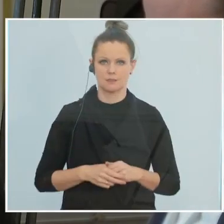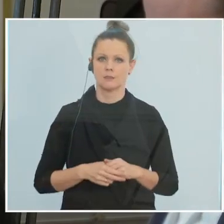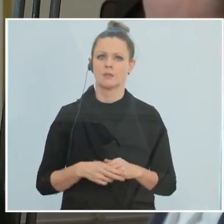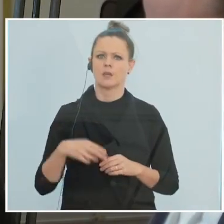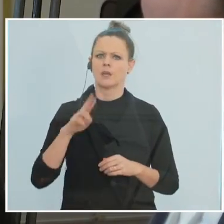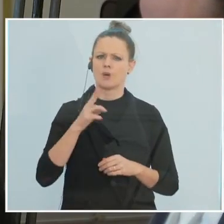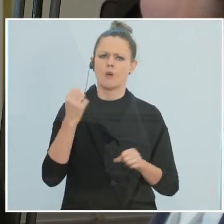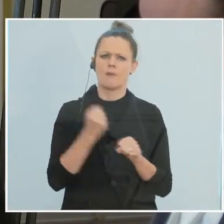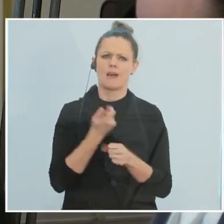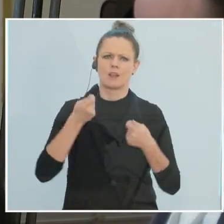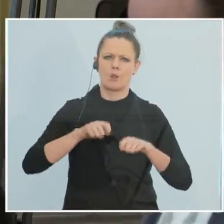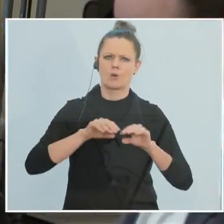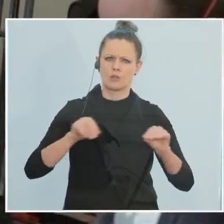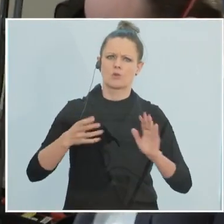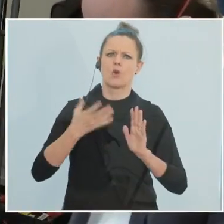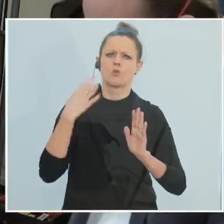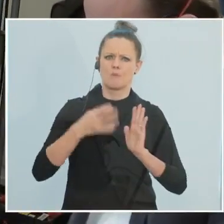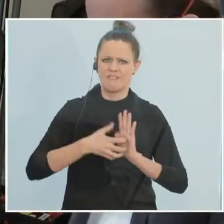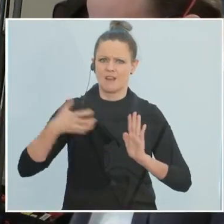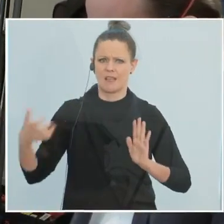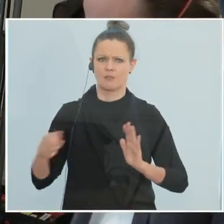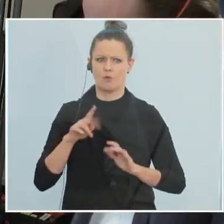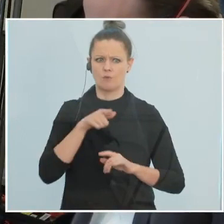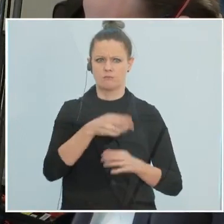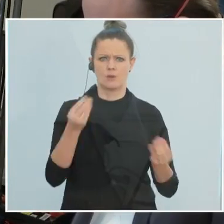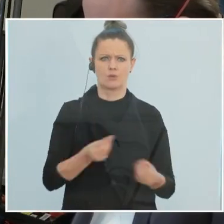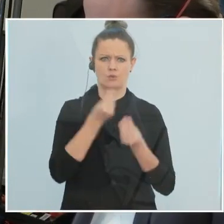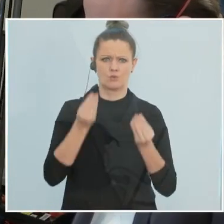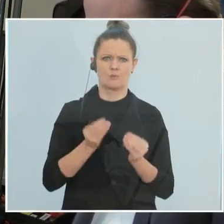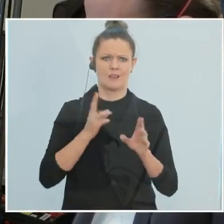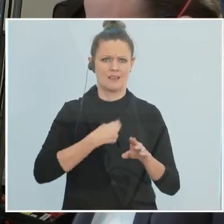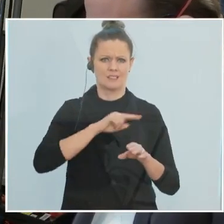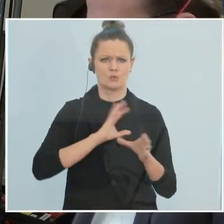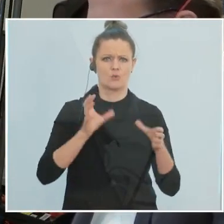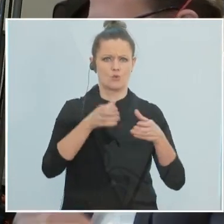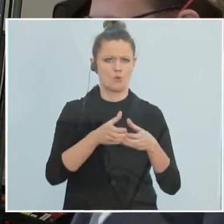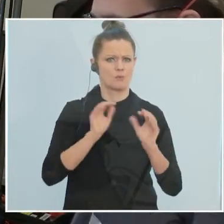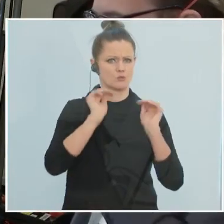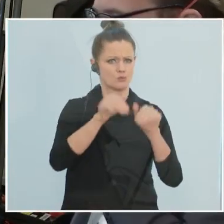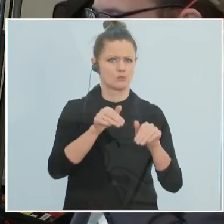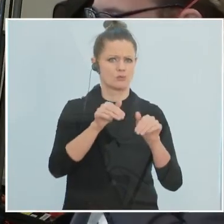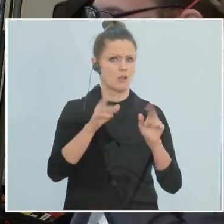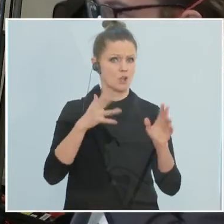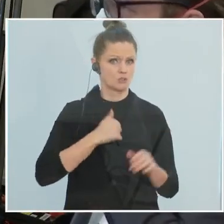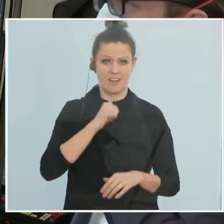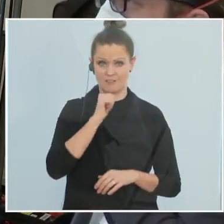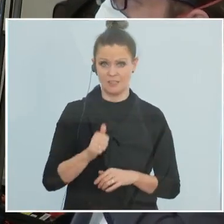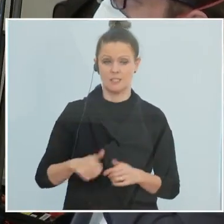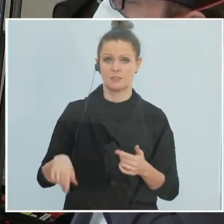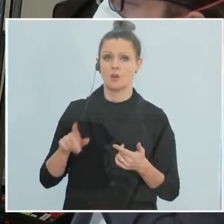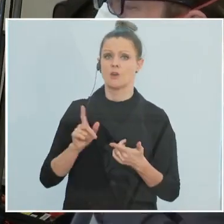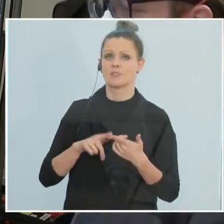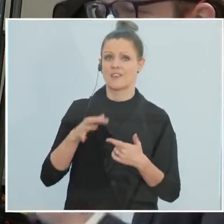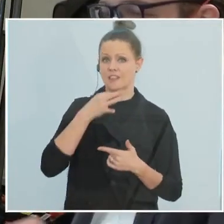verlängert man den harten Lockdown jetzt noch einmal länger, wenn man da es nicht schafft, die vulnerablen Gruppen ausreichend zu schützen? Und eine Frage an den Herrn